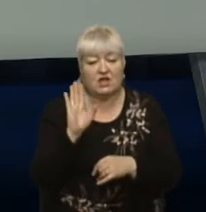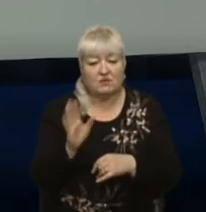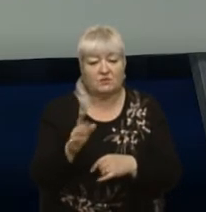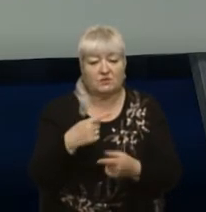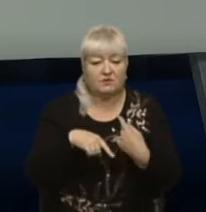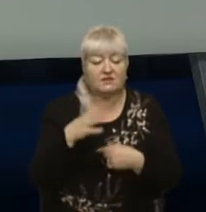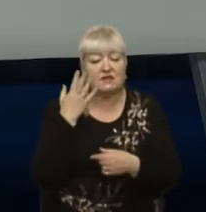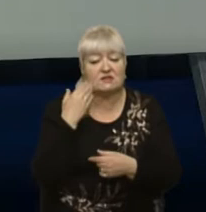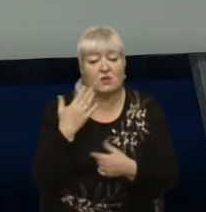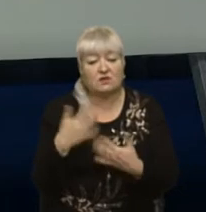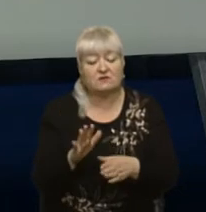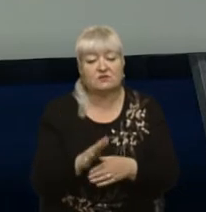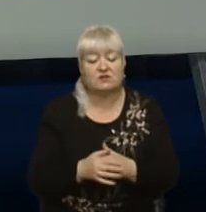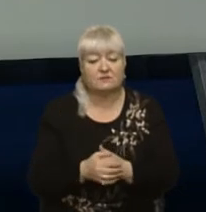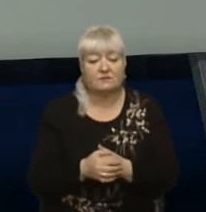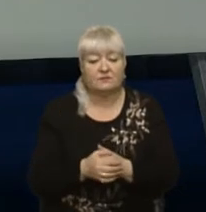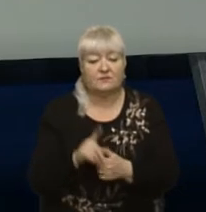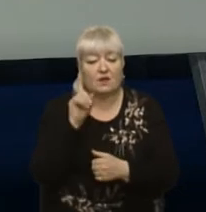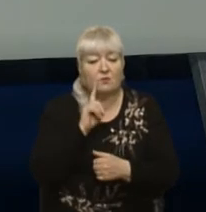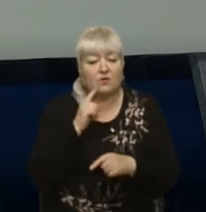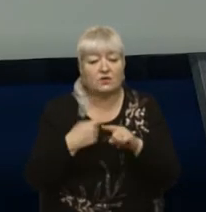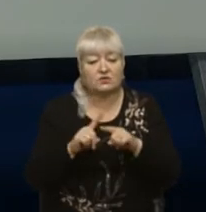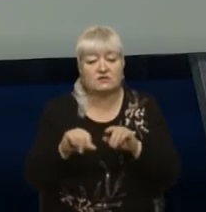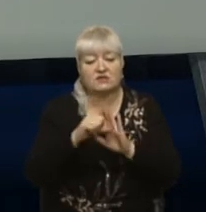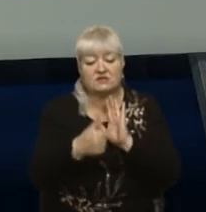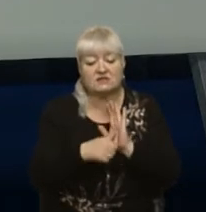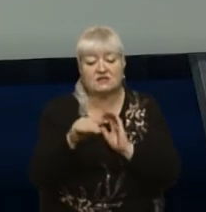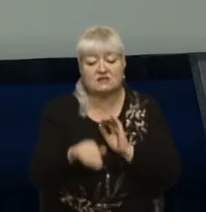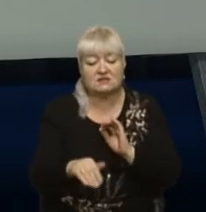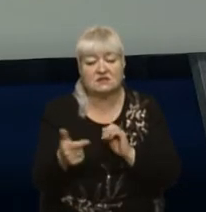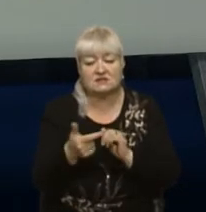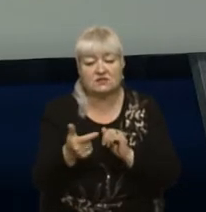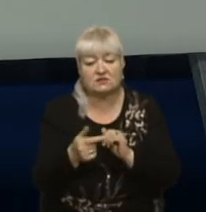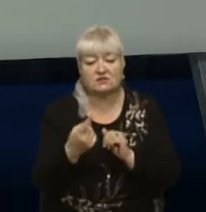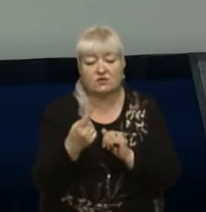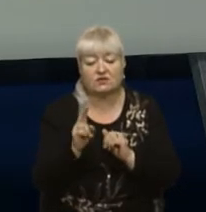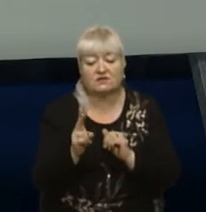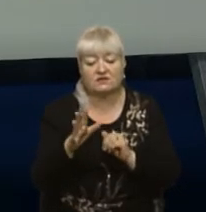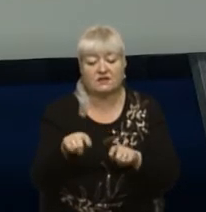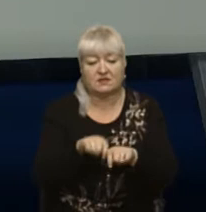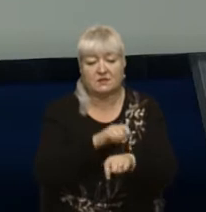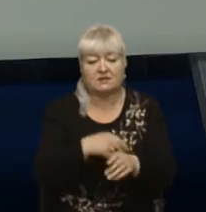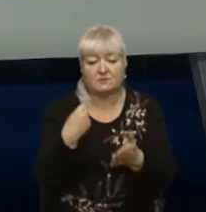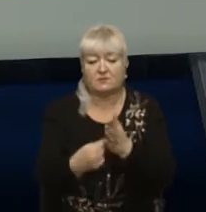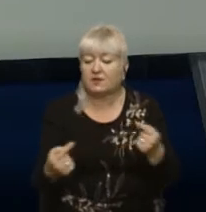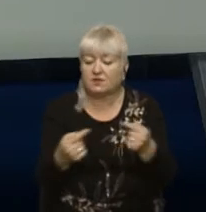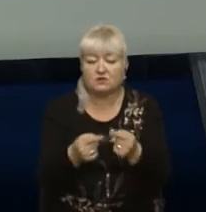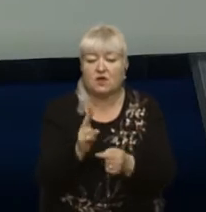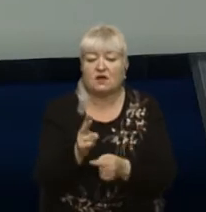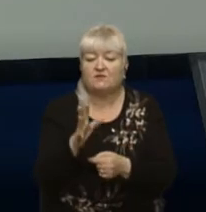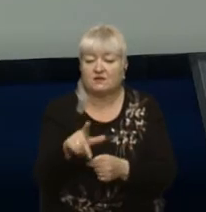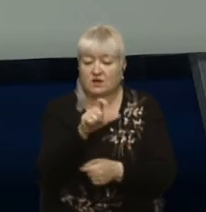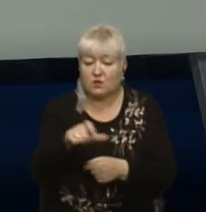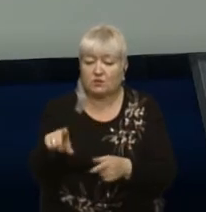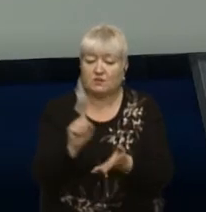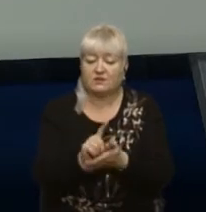рухатися з частині виплати. Поки що це є 16 тисяч гривень за метр квадратний на придбання цільових квартир. Тобто люди мають собі вибрати